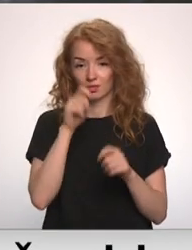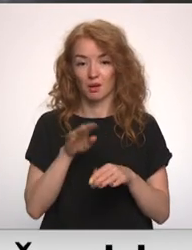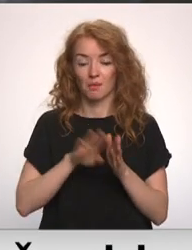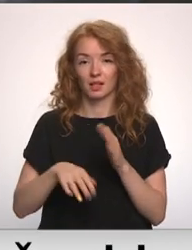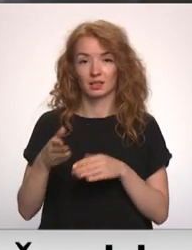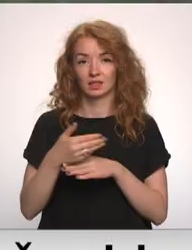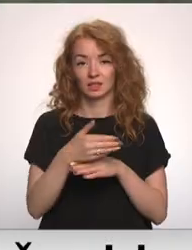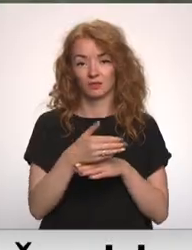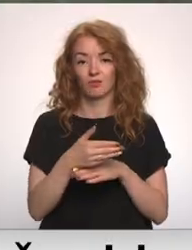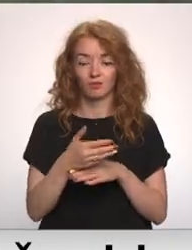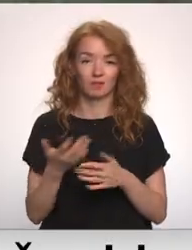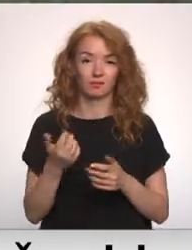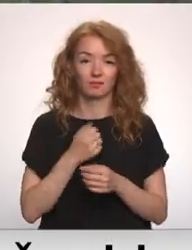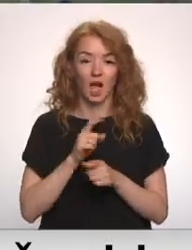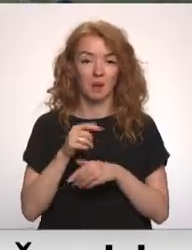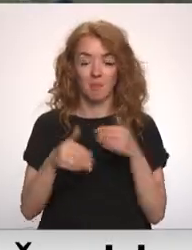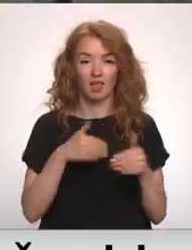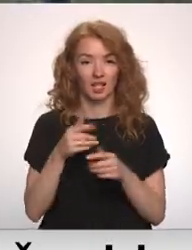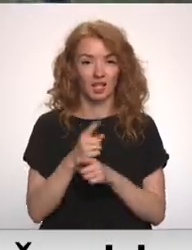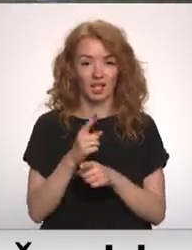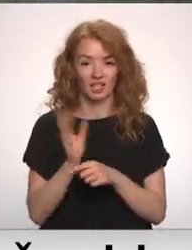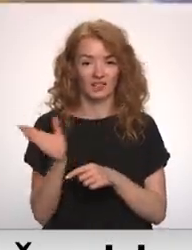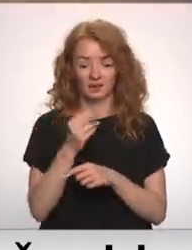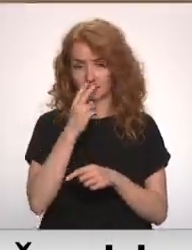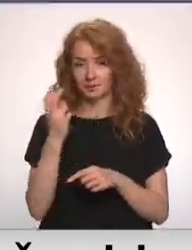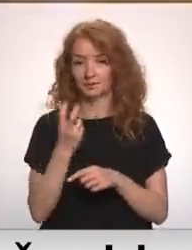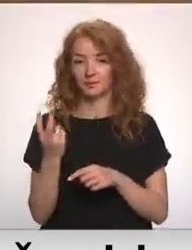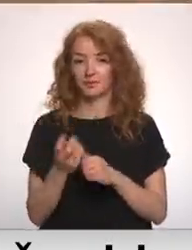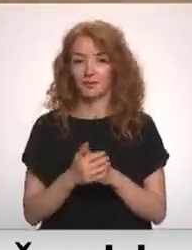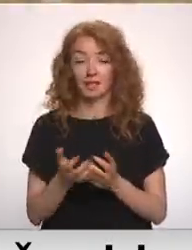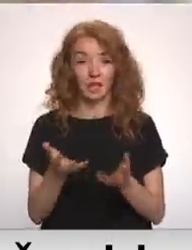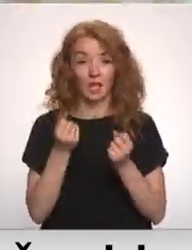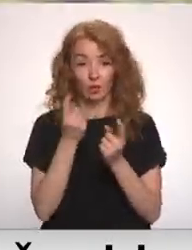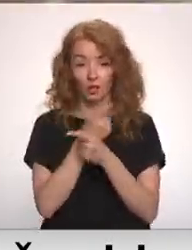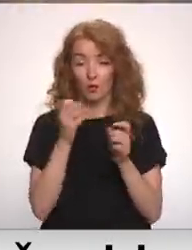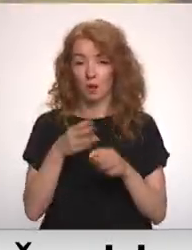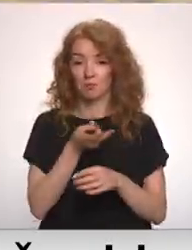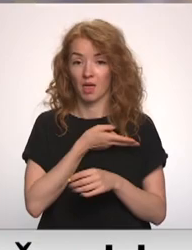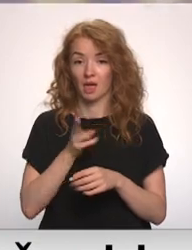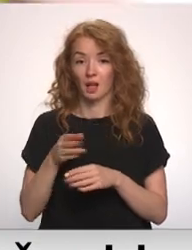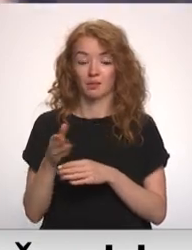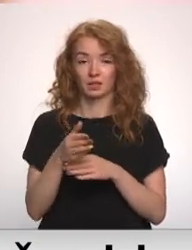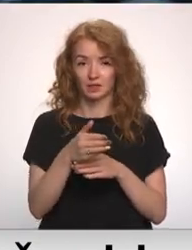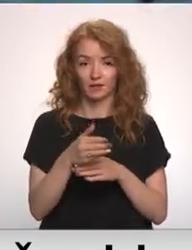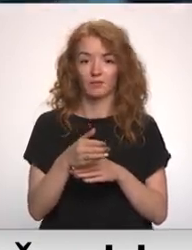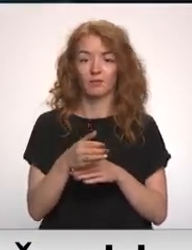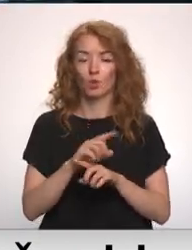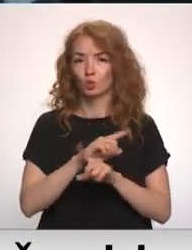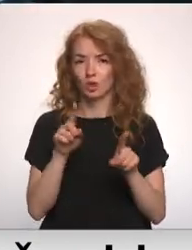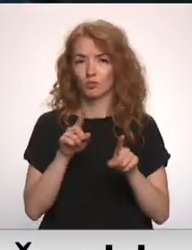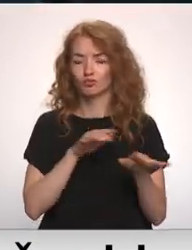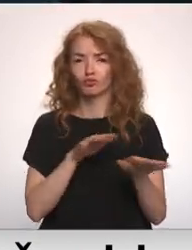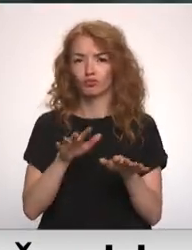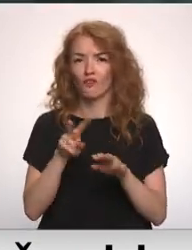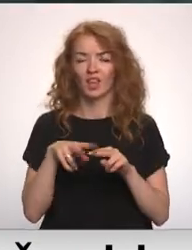zivtiņām ilgi padzīvosim. Arī peldēties nevar, neko, viss smirtak. Saņemot informāciju par beigtām zivīm aiviekstē nekavējoties, reaģēja